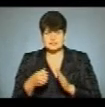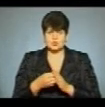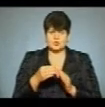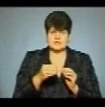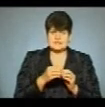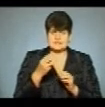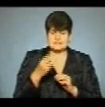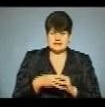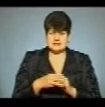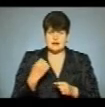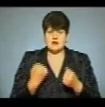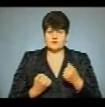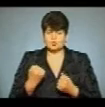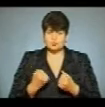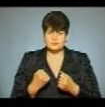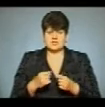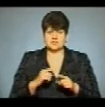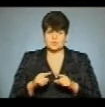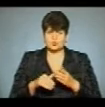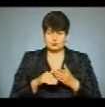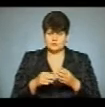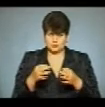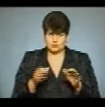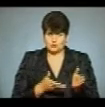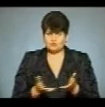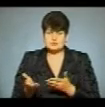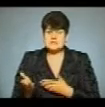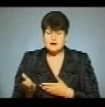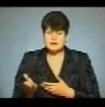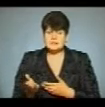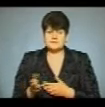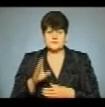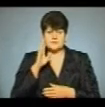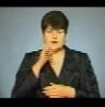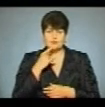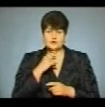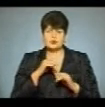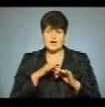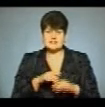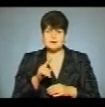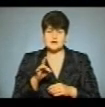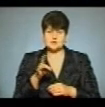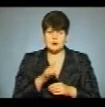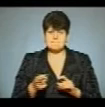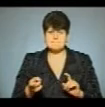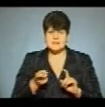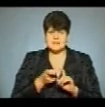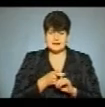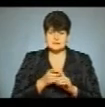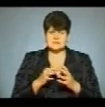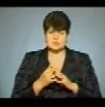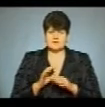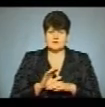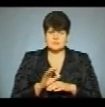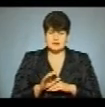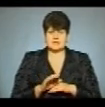.30. Автомобілі швидкої допомоги пропускали. Володимир Мужевич каже, до акції в Зберазькому районі приєдналася аграрії